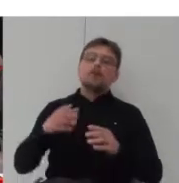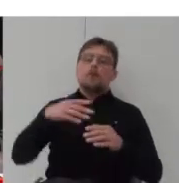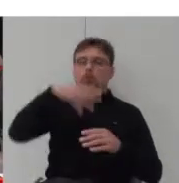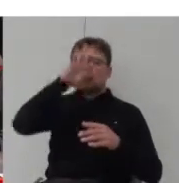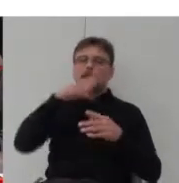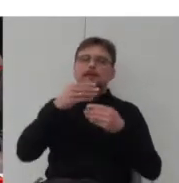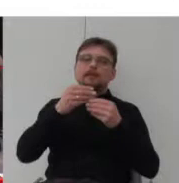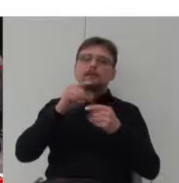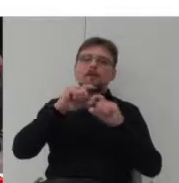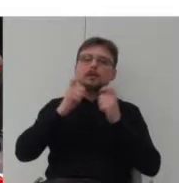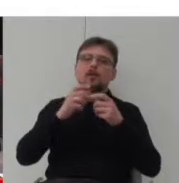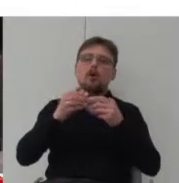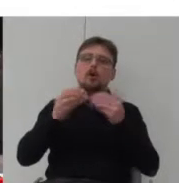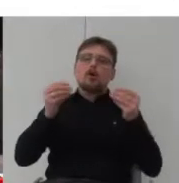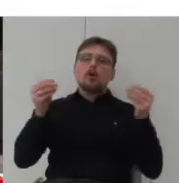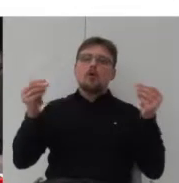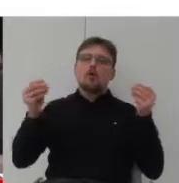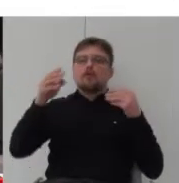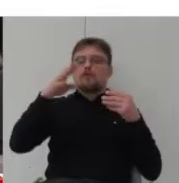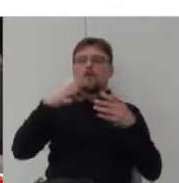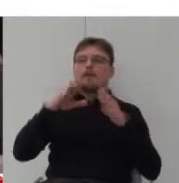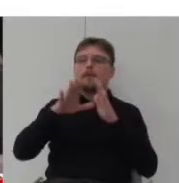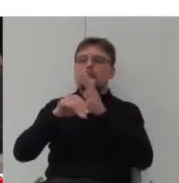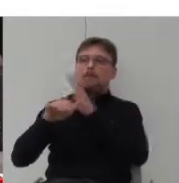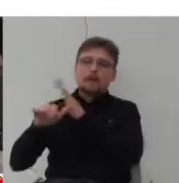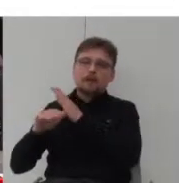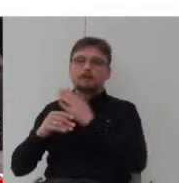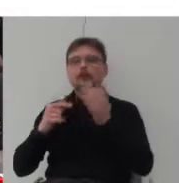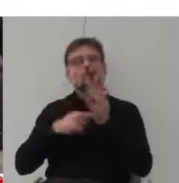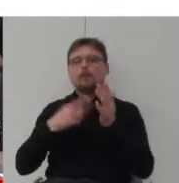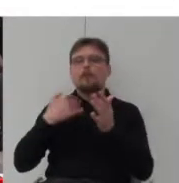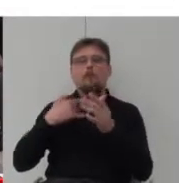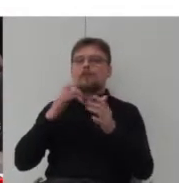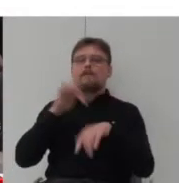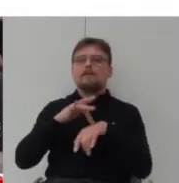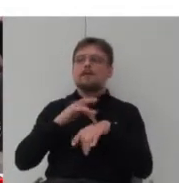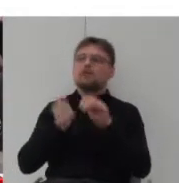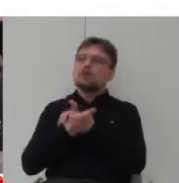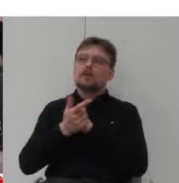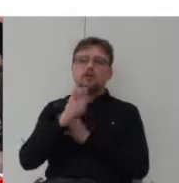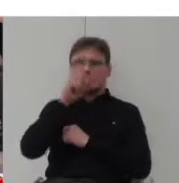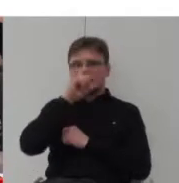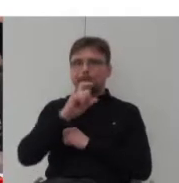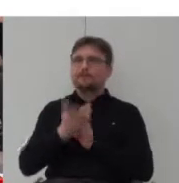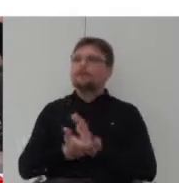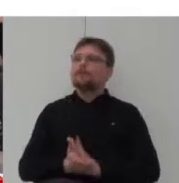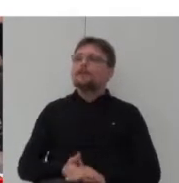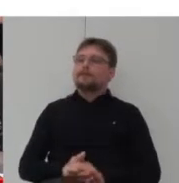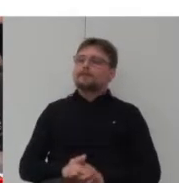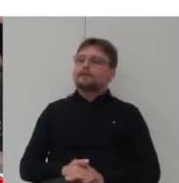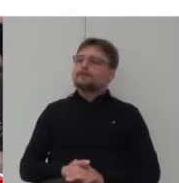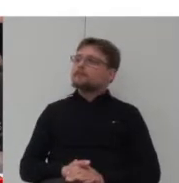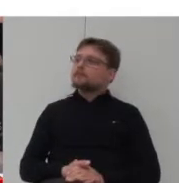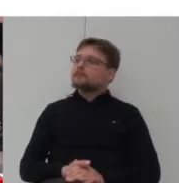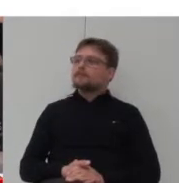co prowadziło do ciągłych nowych obciążeń komunalnych. Zastanawiam się także nad różnymi,